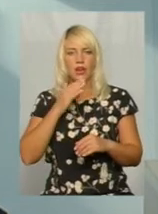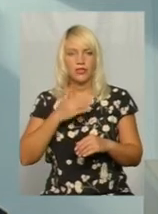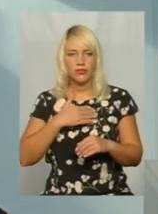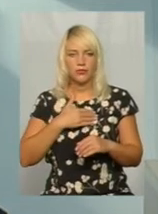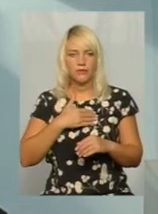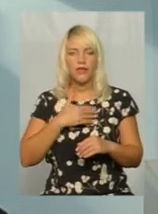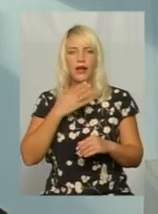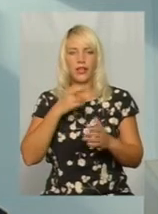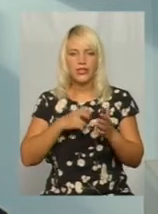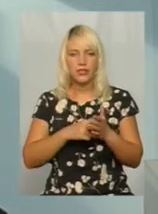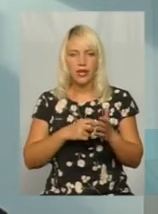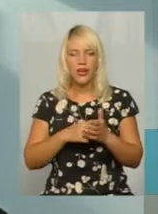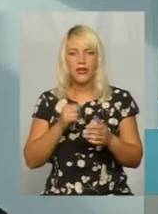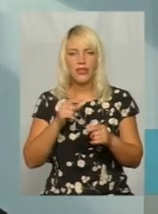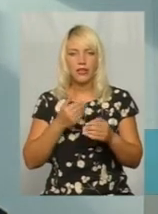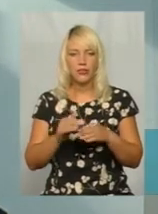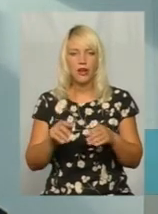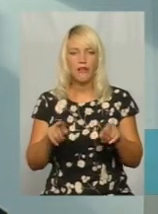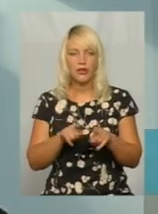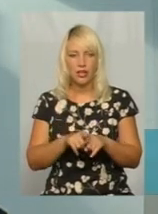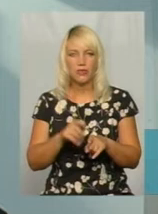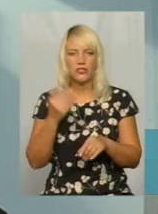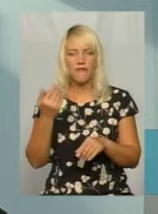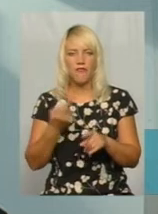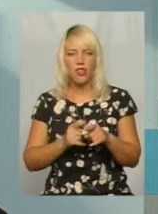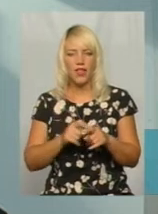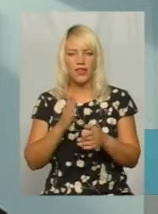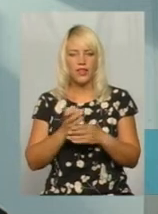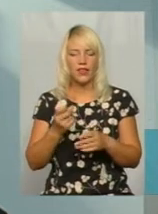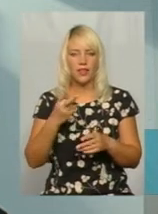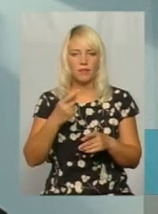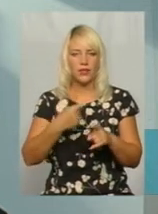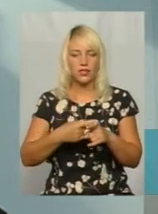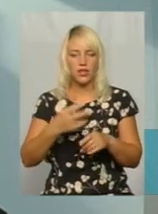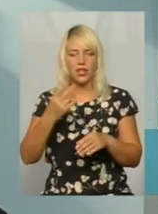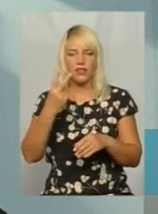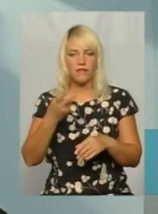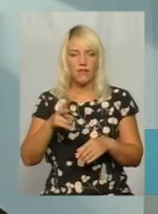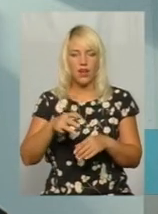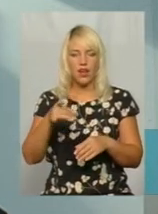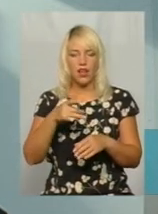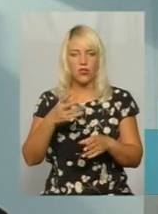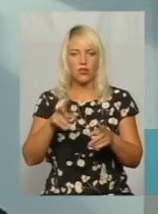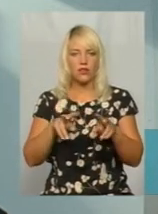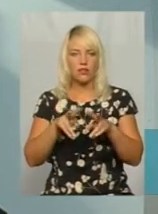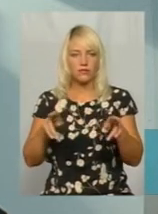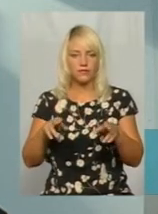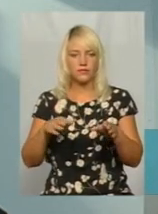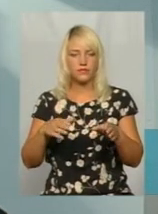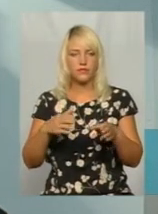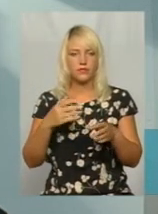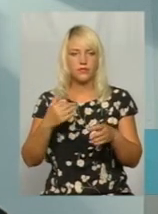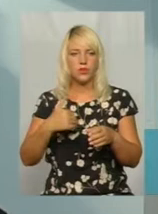листи, частково там є перехрещування, тобто два райони фактично на суміжних ділянках мають бажання